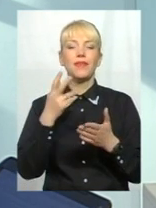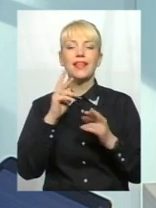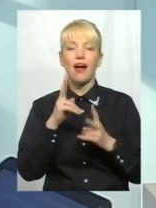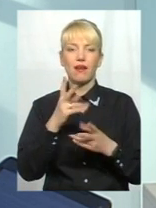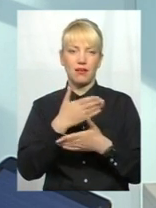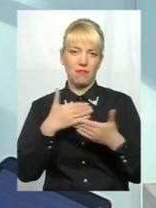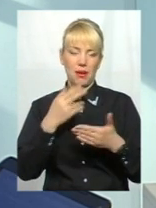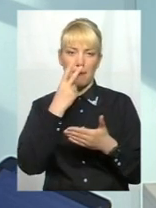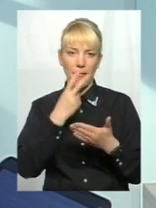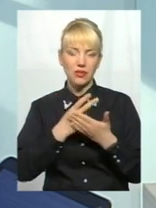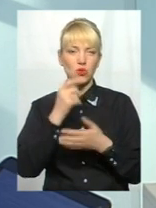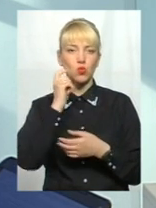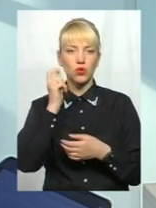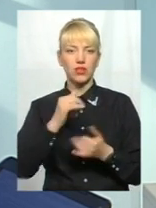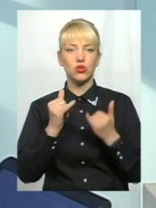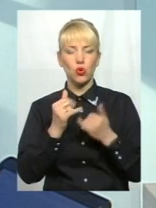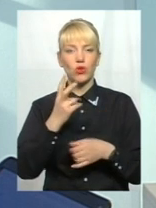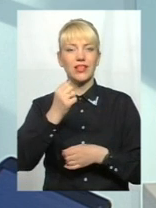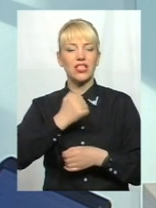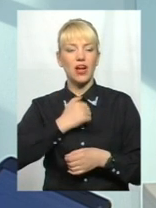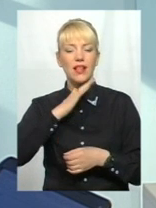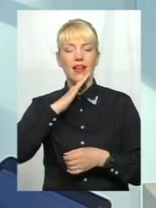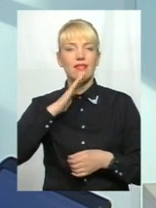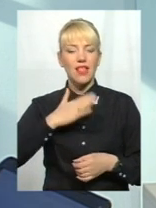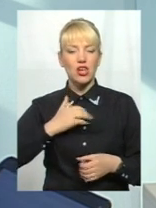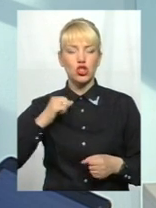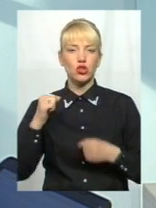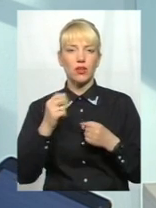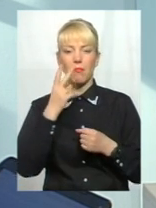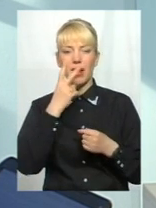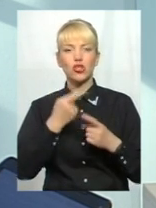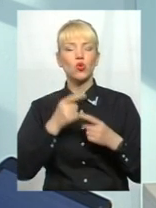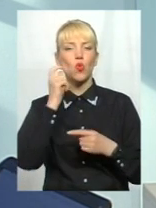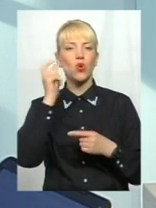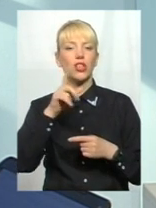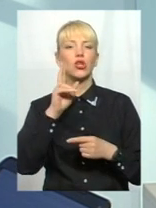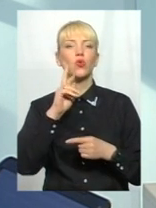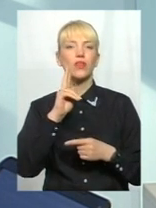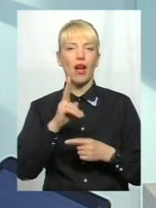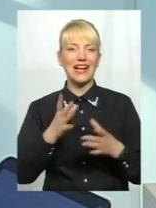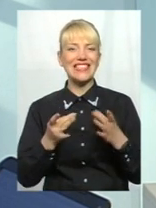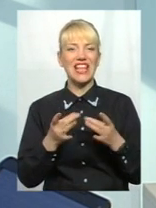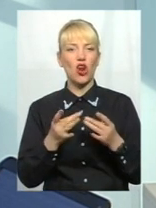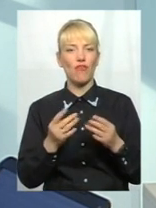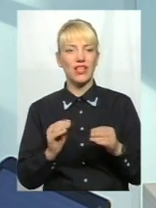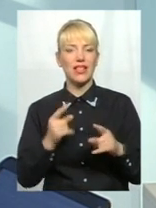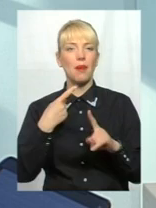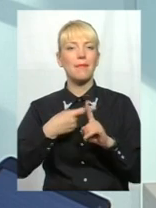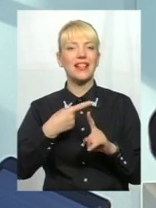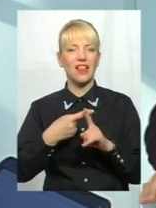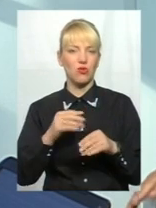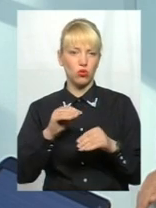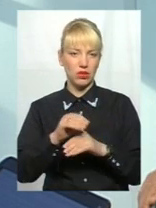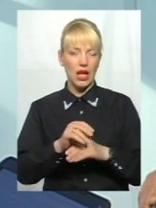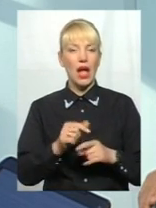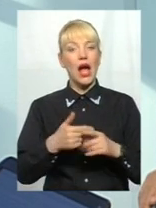Україну. Сьогодні, на жаль, багато наших союзників бачать це як сировинний продаток. На мою думку, це хибний шлях, нам треба від цього шляху відійти. Тобто